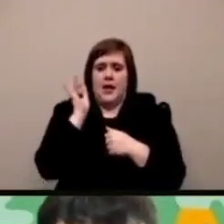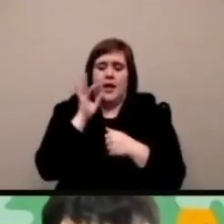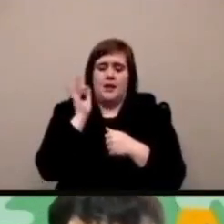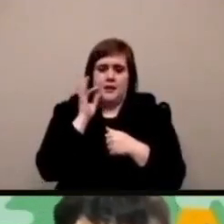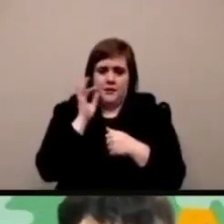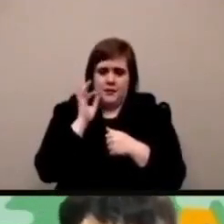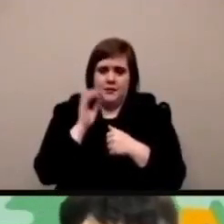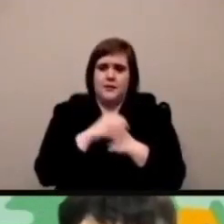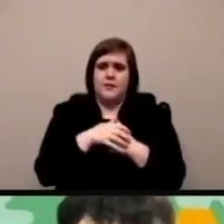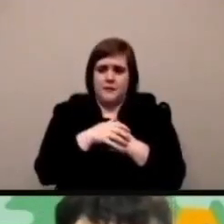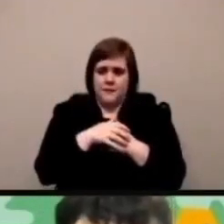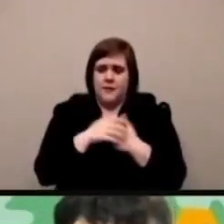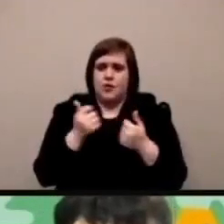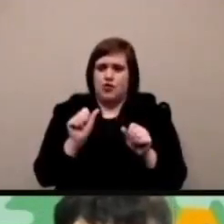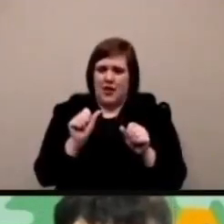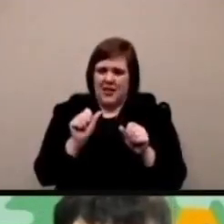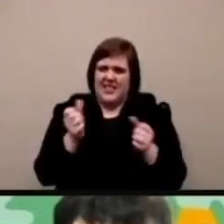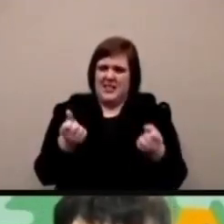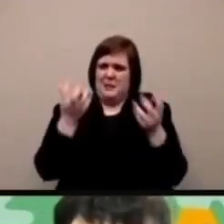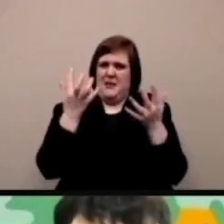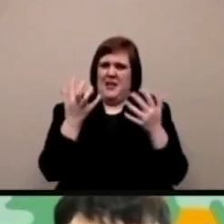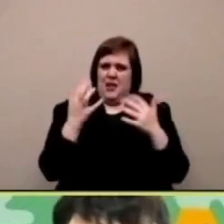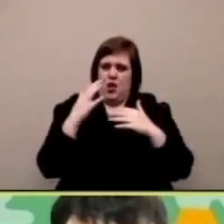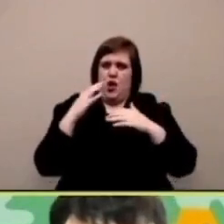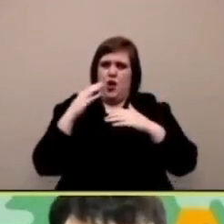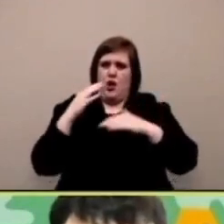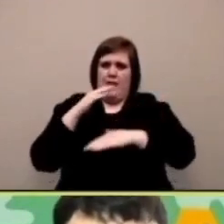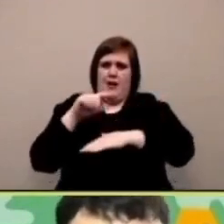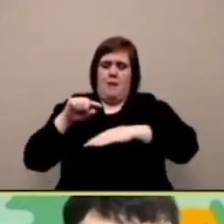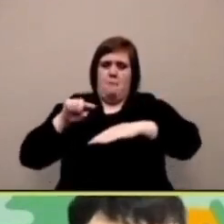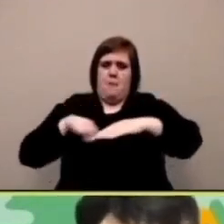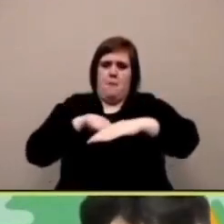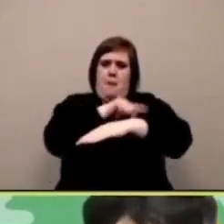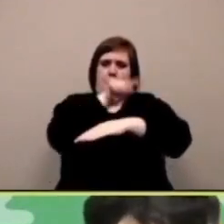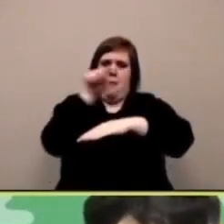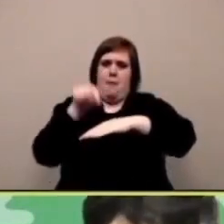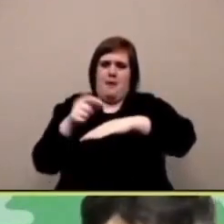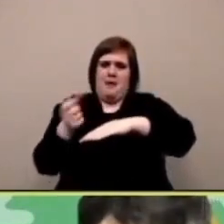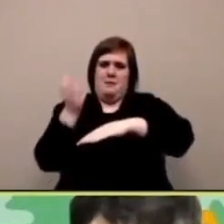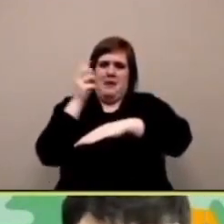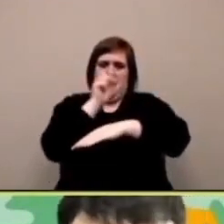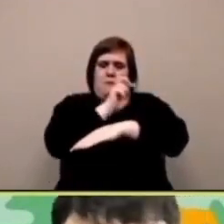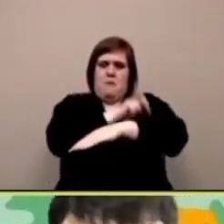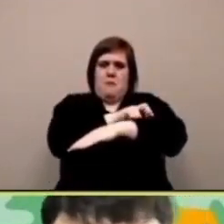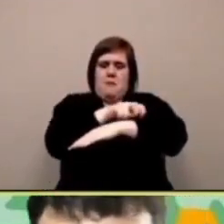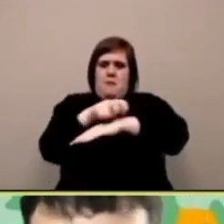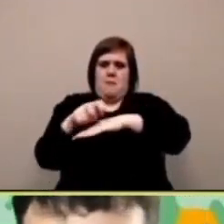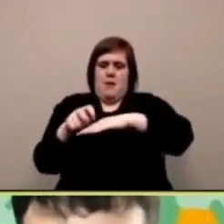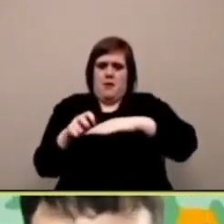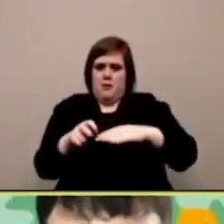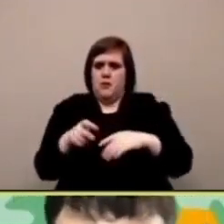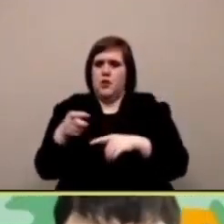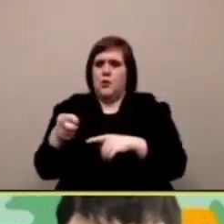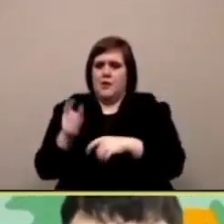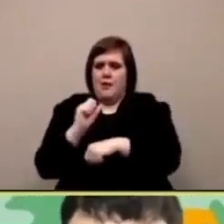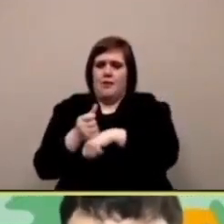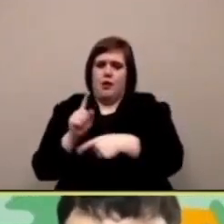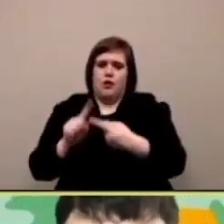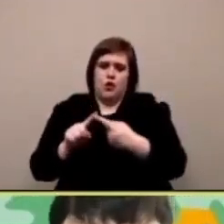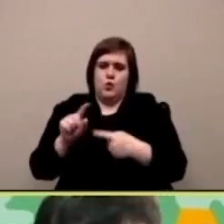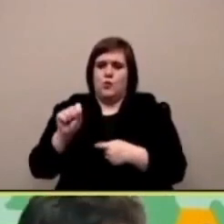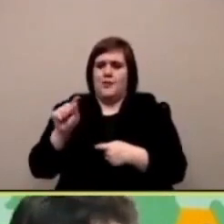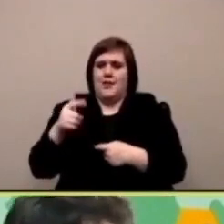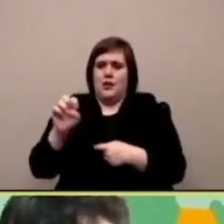riuscite a vederlo? sì e si possono capovolgere e possono anche vedere